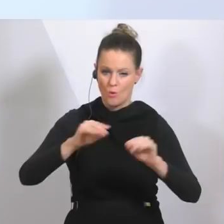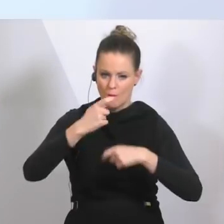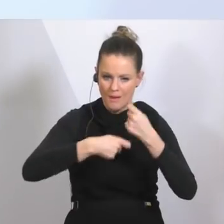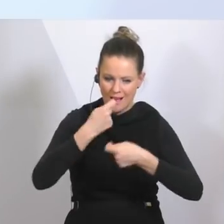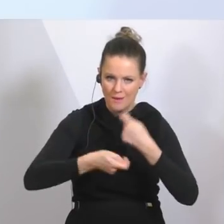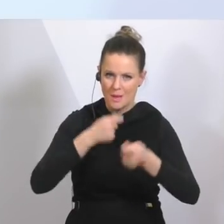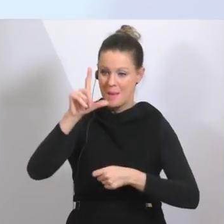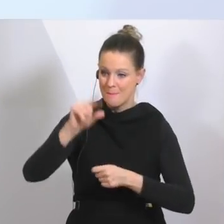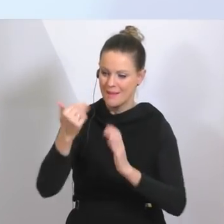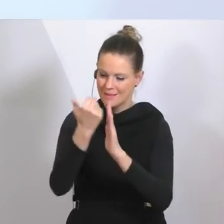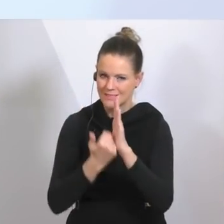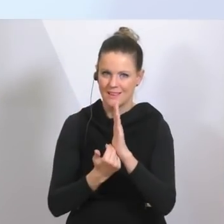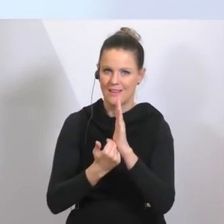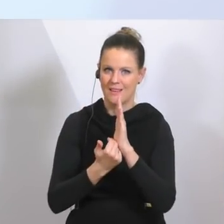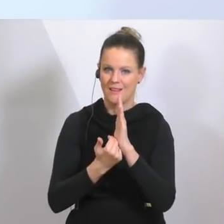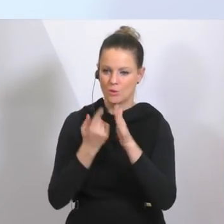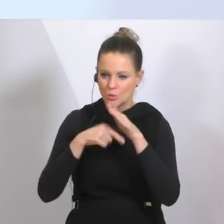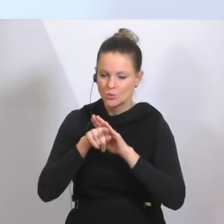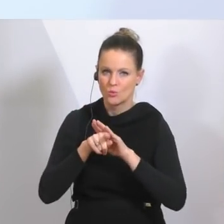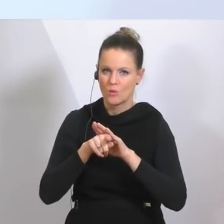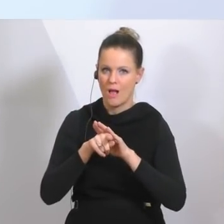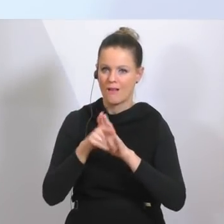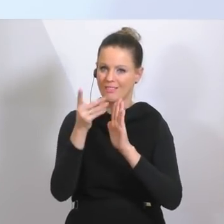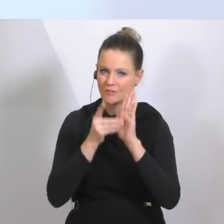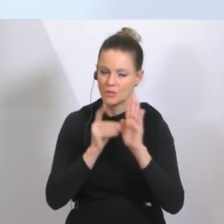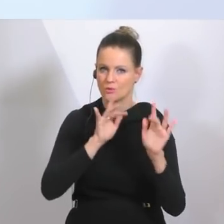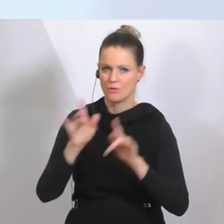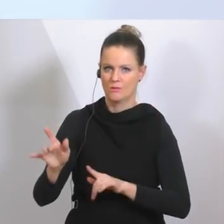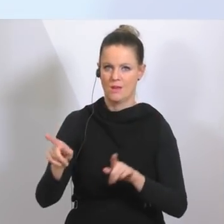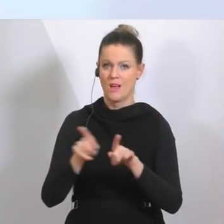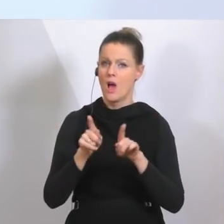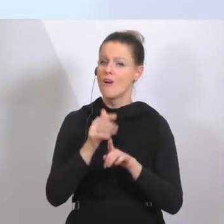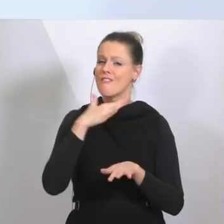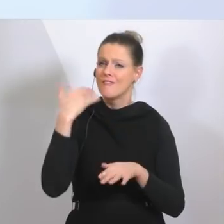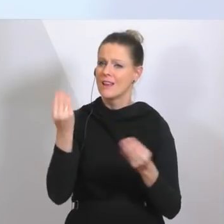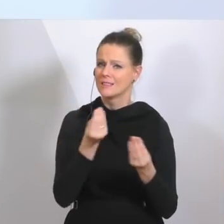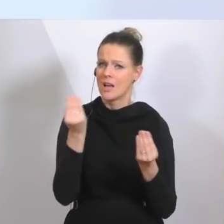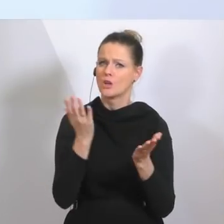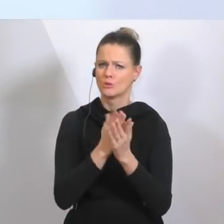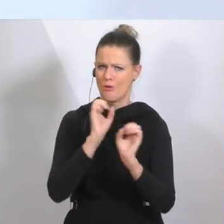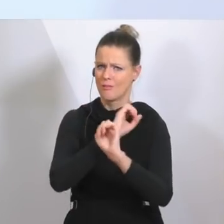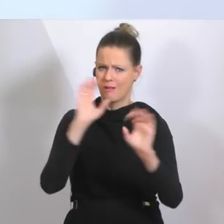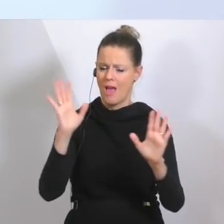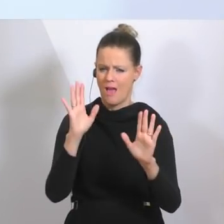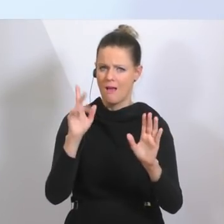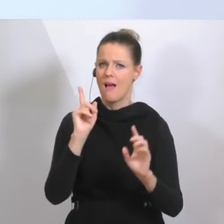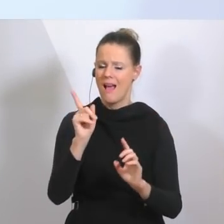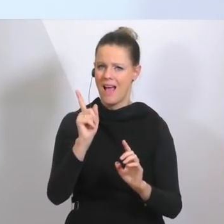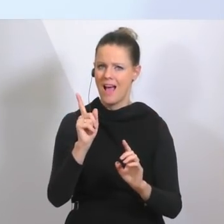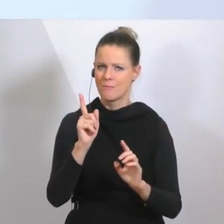Mindestregelungen, was den Zugang betrifft, definieren. Wir haben ja schon vieles verankert in diesem Bereich, aber das wird noch einmal